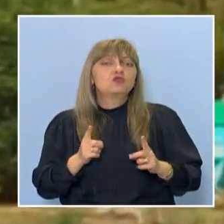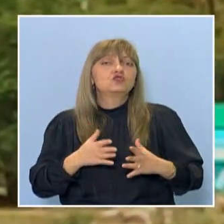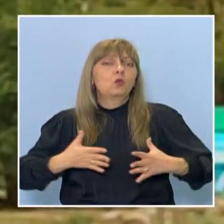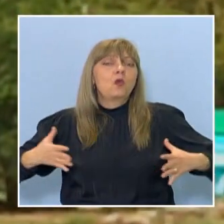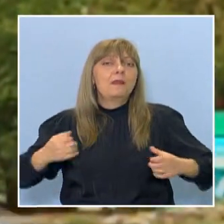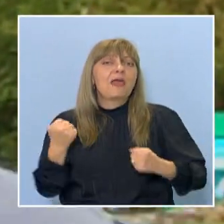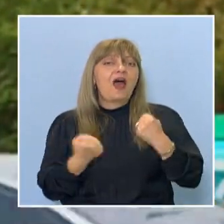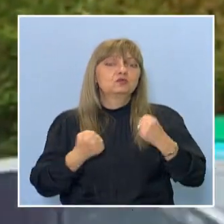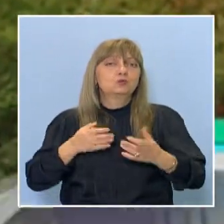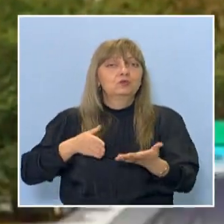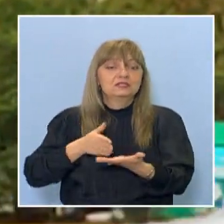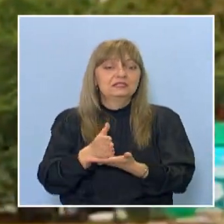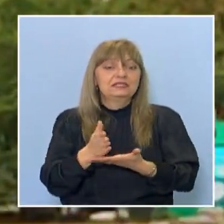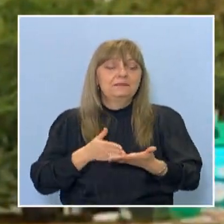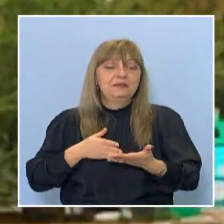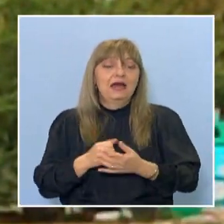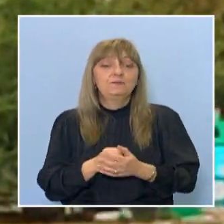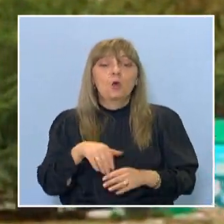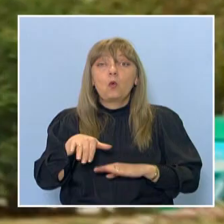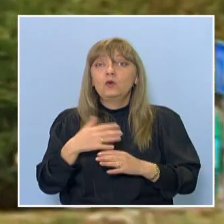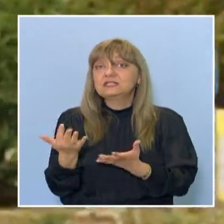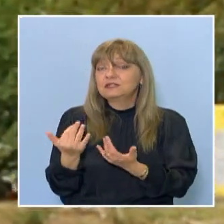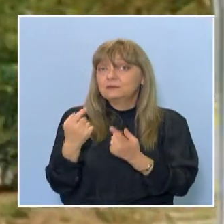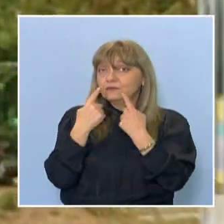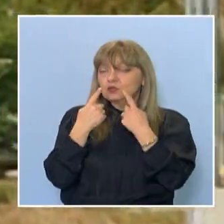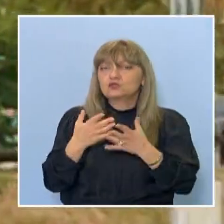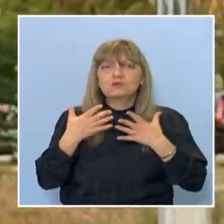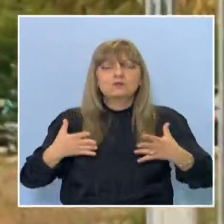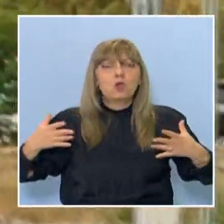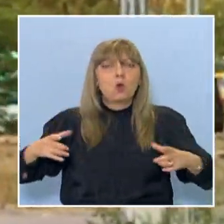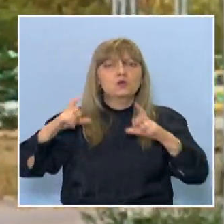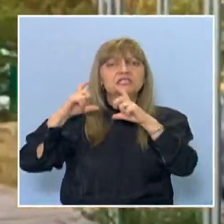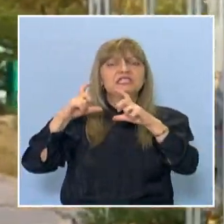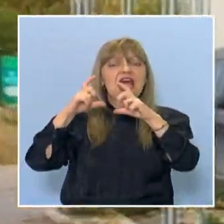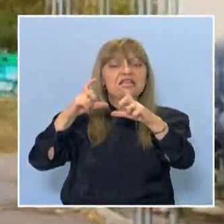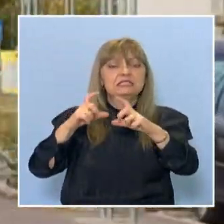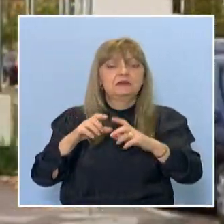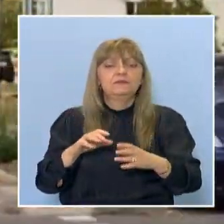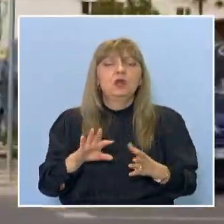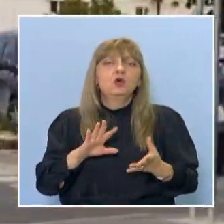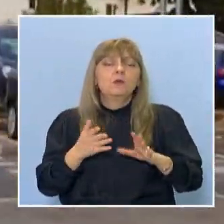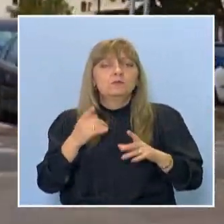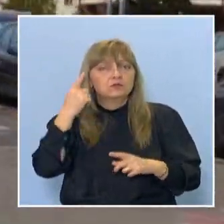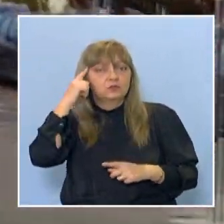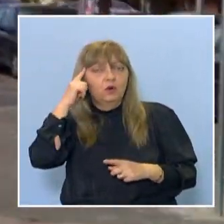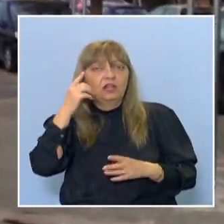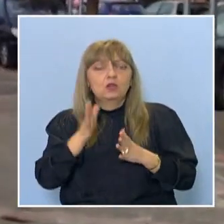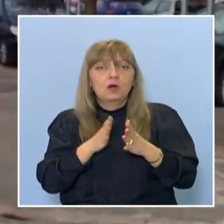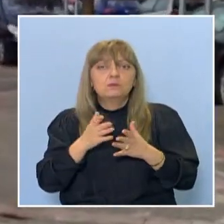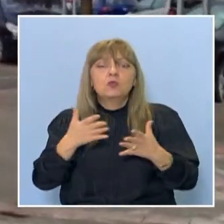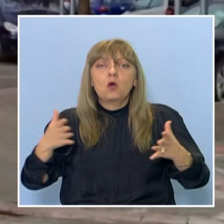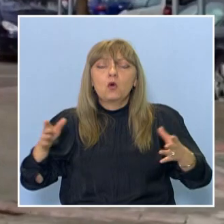и с множеството си пътни знаци. Според Музина, поне половината от знаците са абсолютно ненужни.